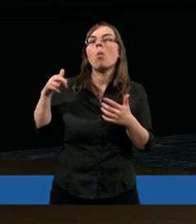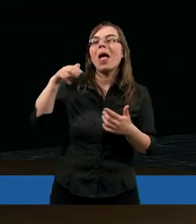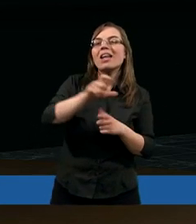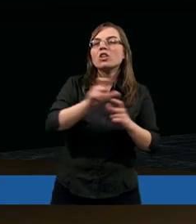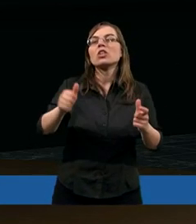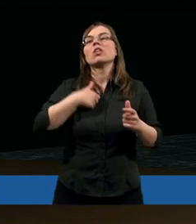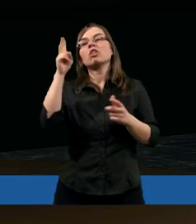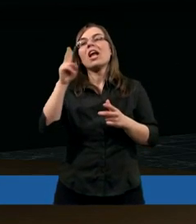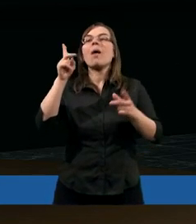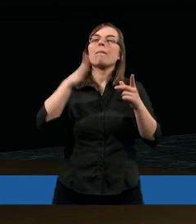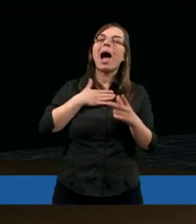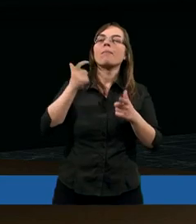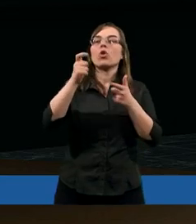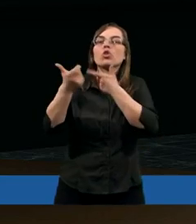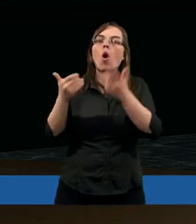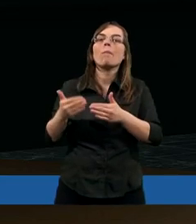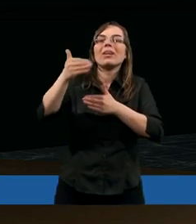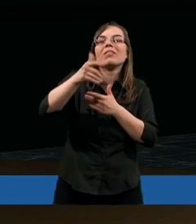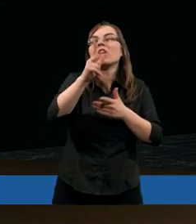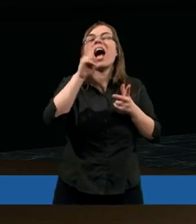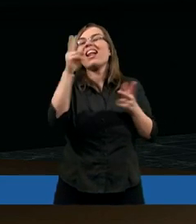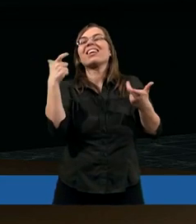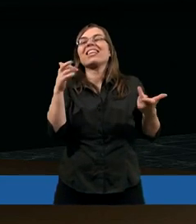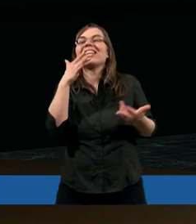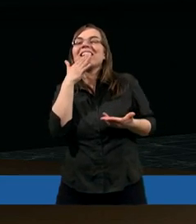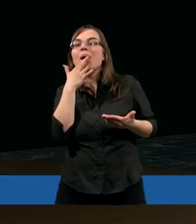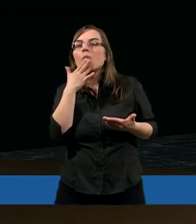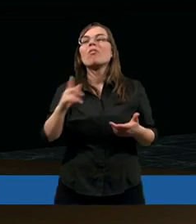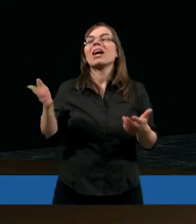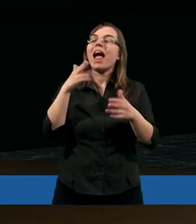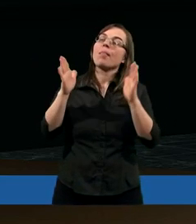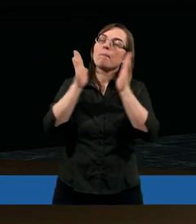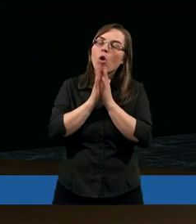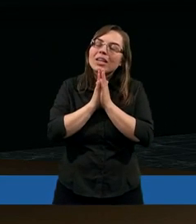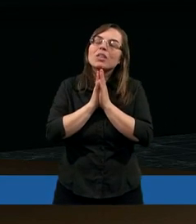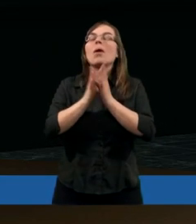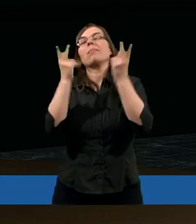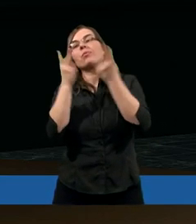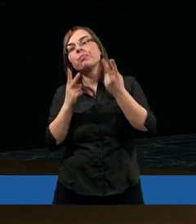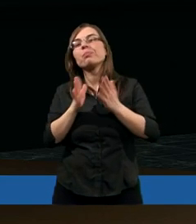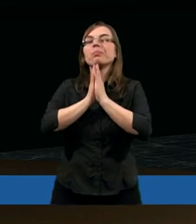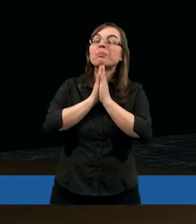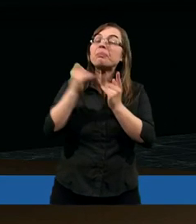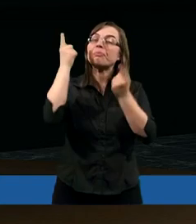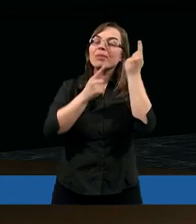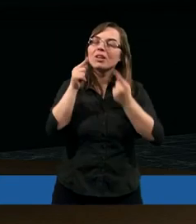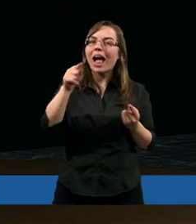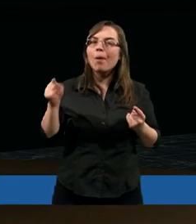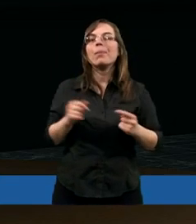ktoś mi powie, kiedy mam się wychylić. No ale jakoś nigdy nikt nic nie mówił, ale kiedyś się modliłam, czytałam i Pan Bóg